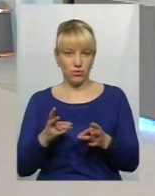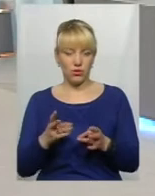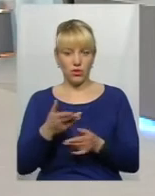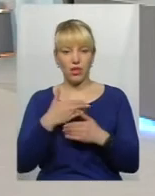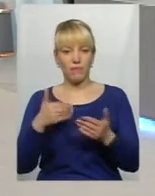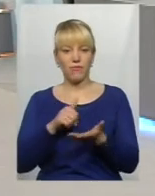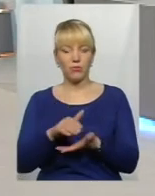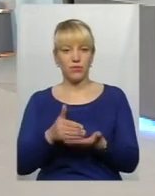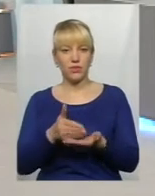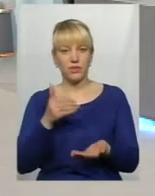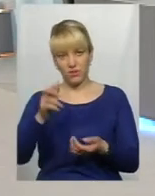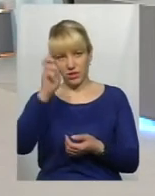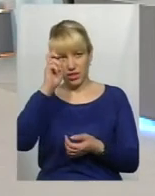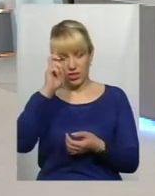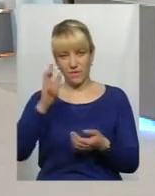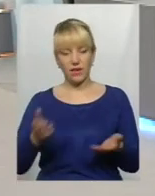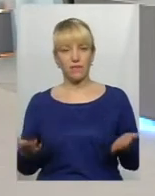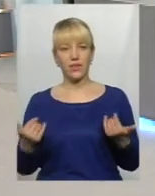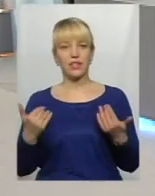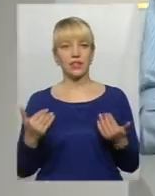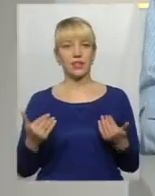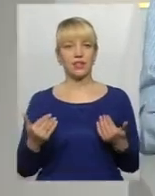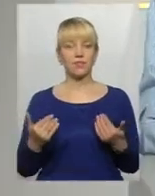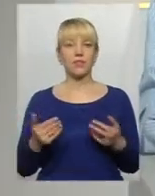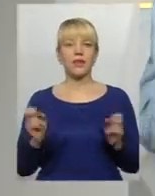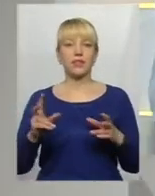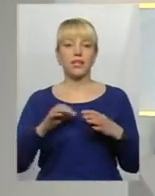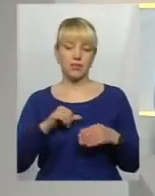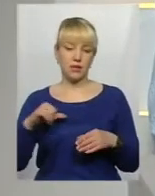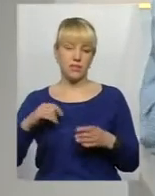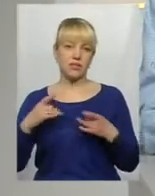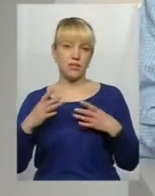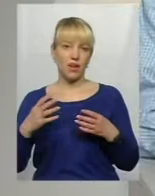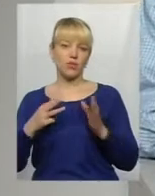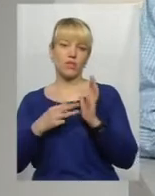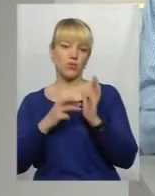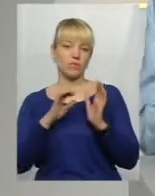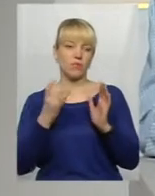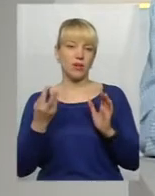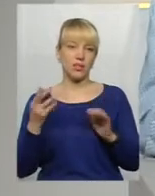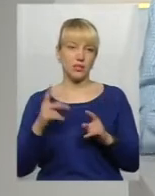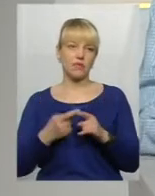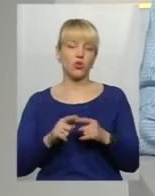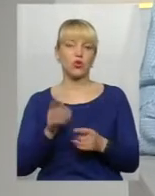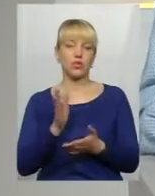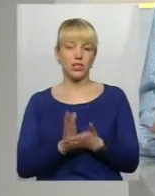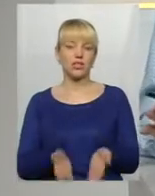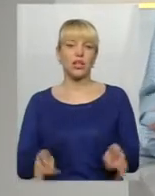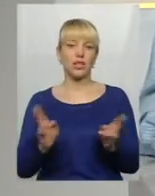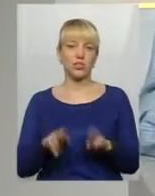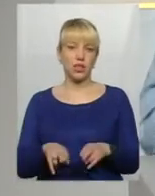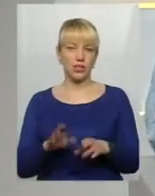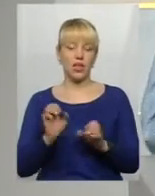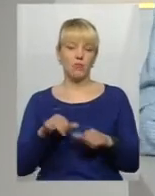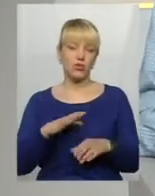відмовитись від державних вихідних, маю на увазі, бо як саме свято, там 8 березня, воно є, воно залишається, тільки, можливо,